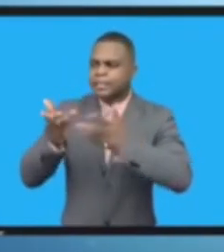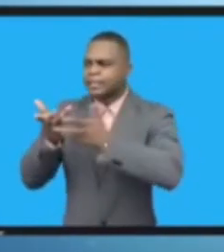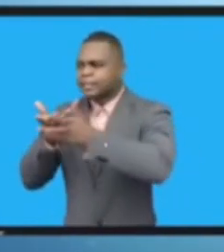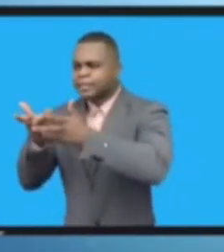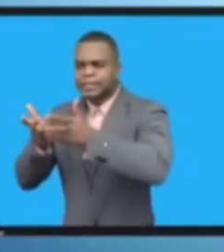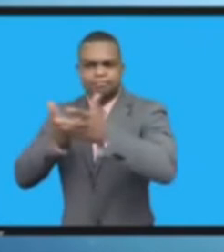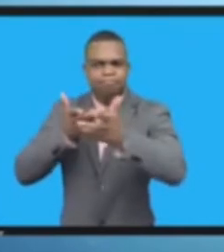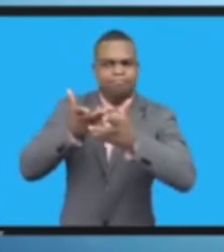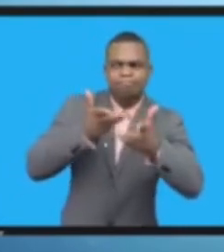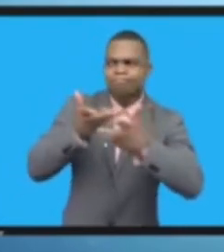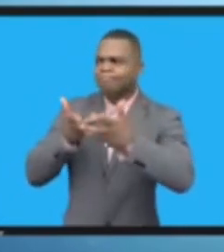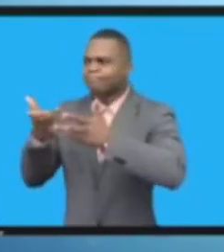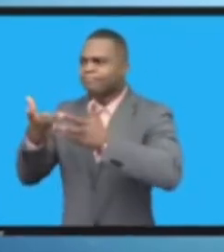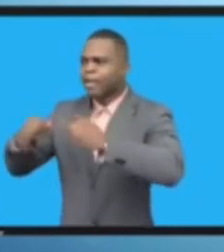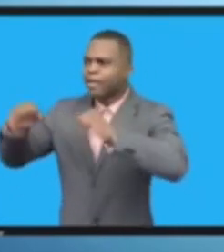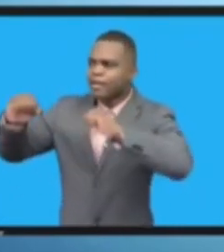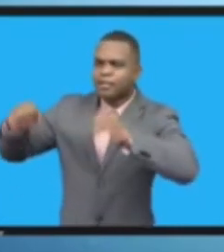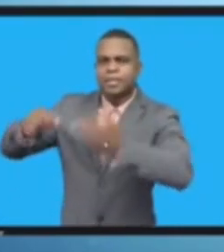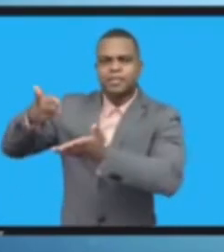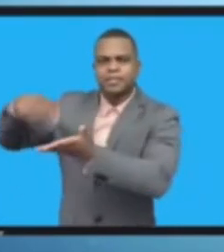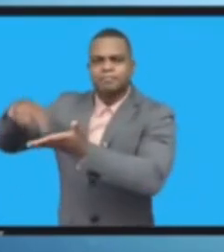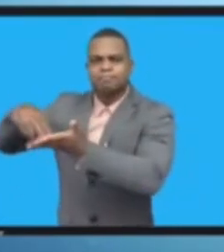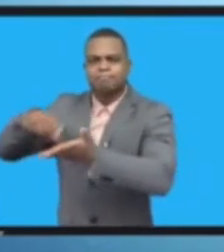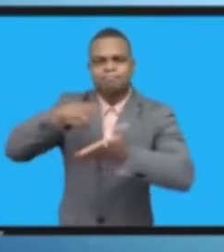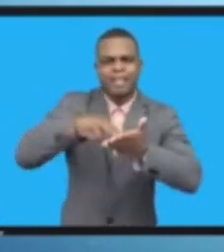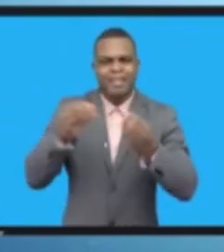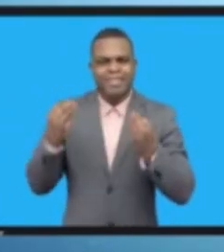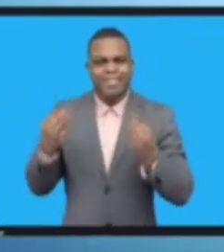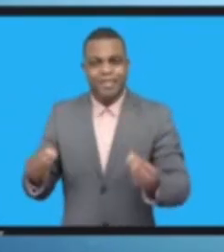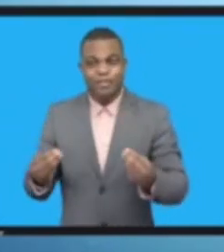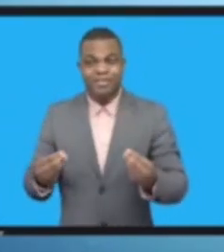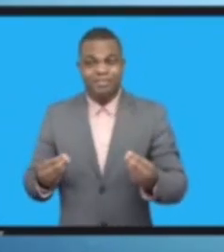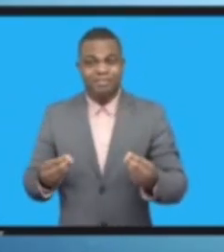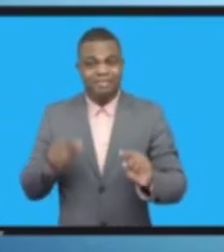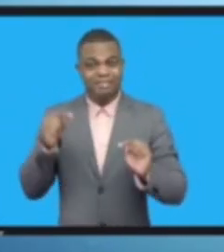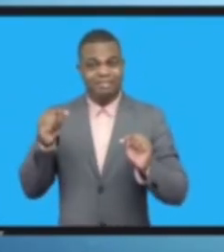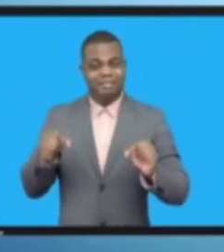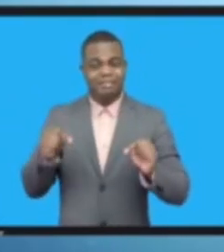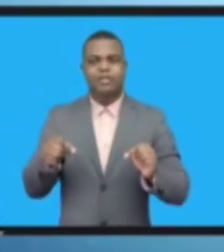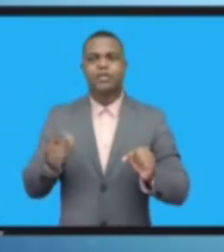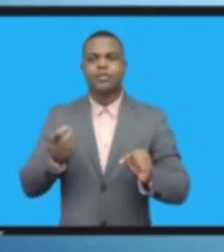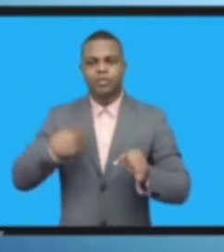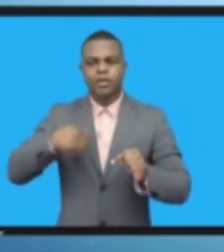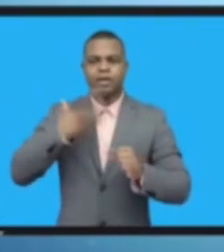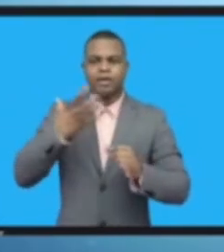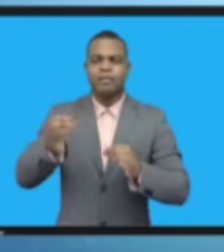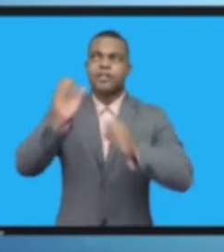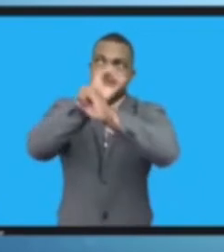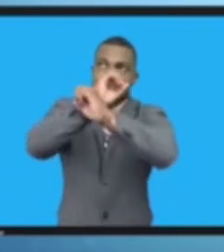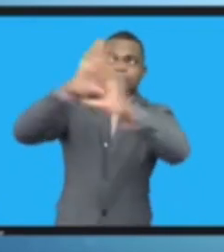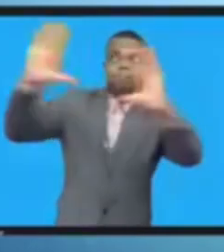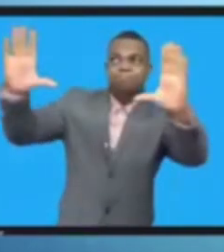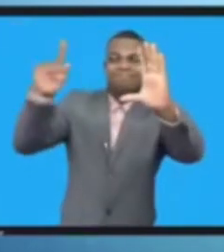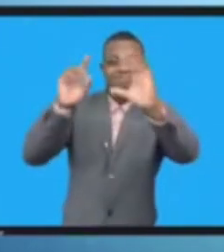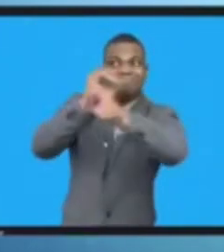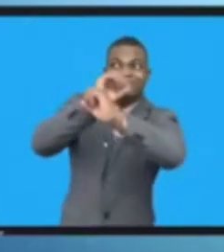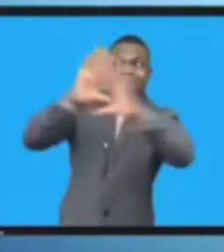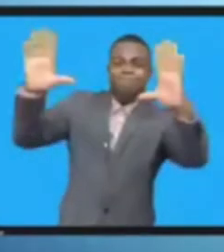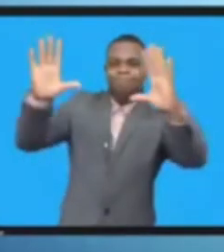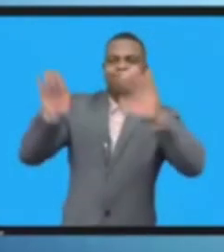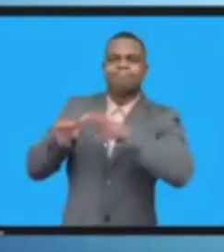الاتصال والمعلومات والإنترنت أن الاتفاق العالمي الرقمي يعتبر من